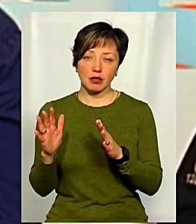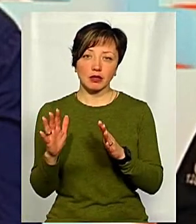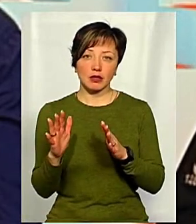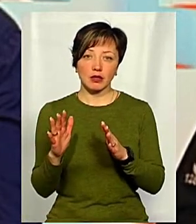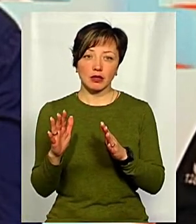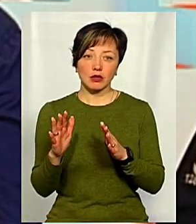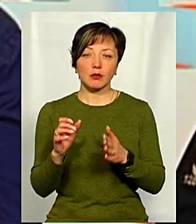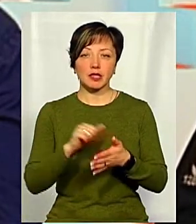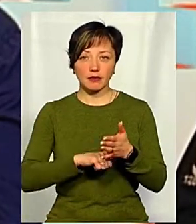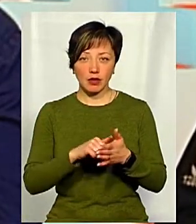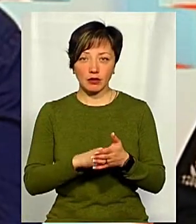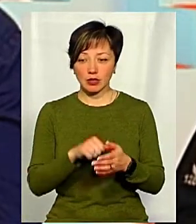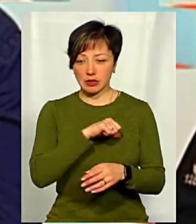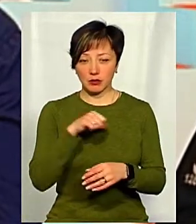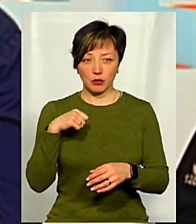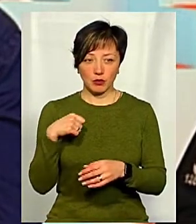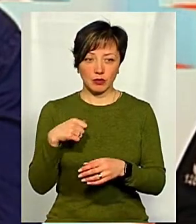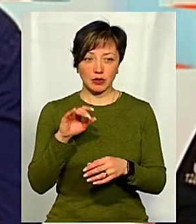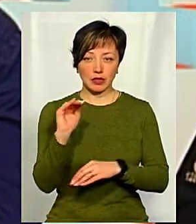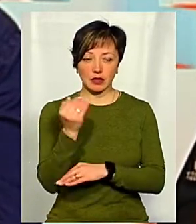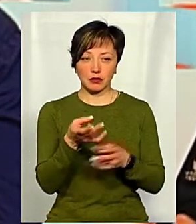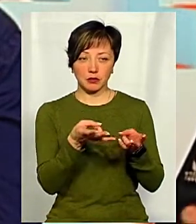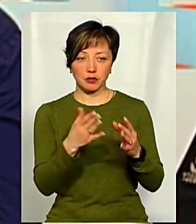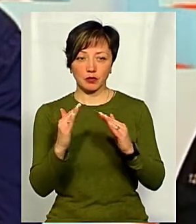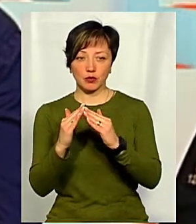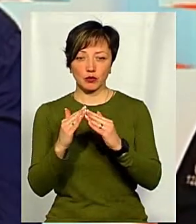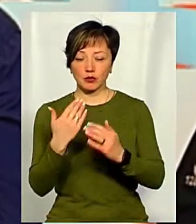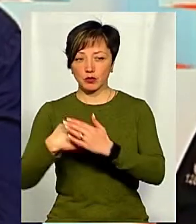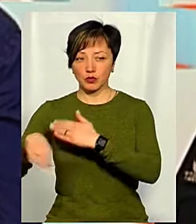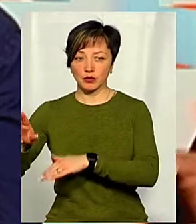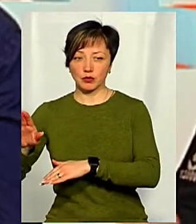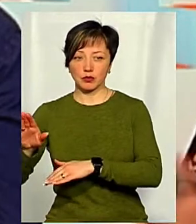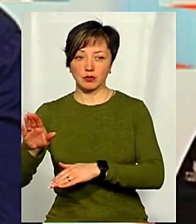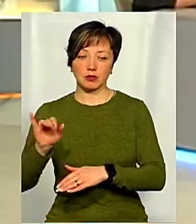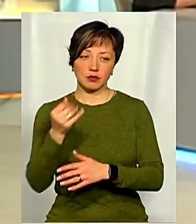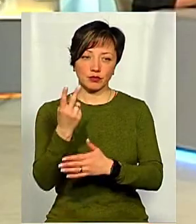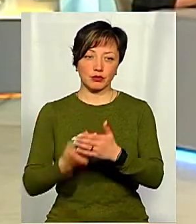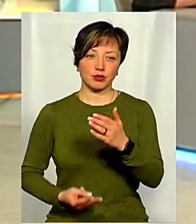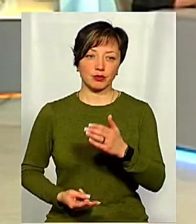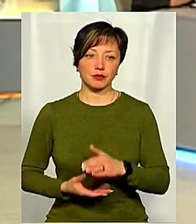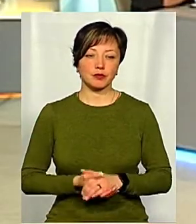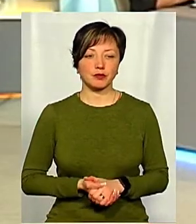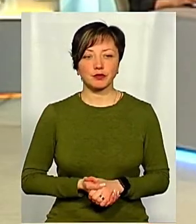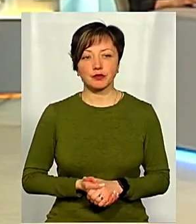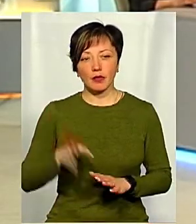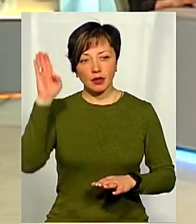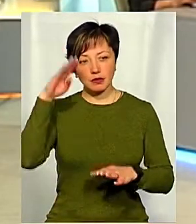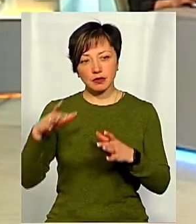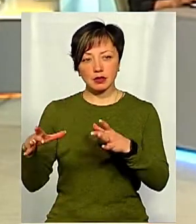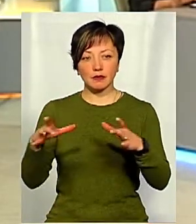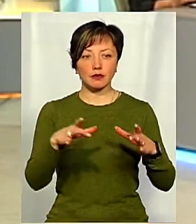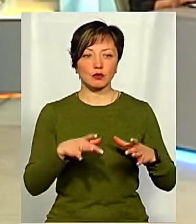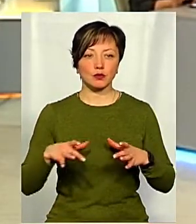що призвело до самовільного залишення дитиною свого подвір'я, і пішла в напрямку ставка, де